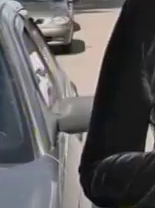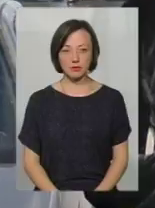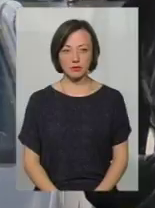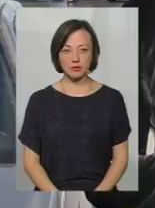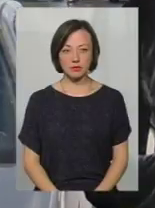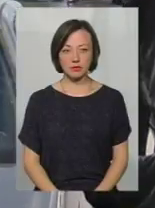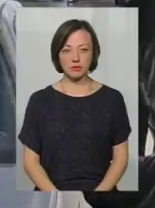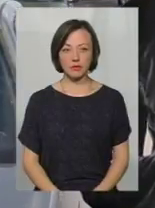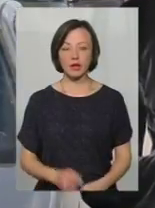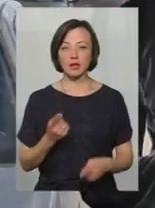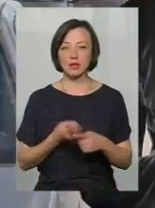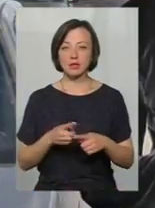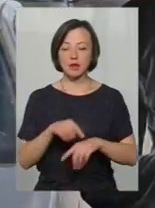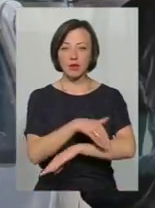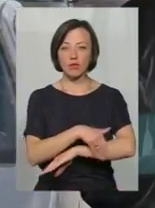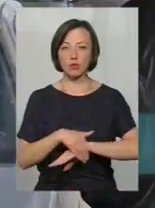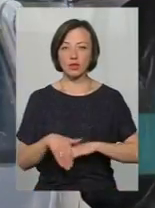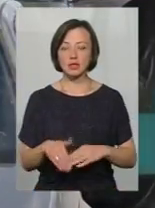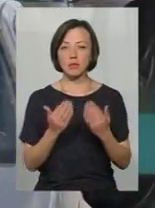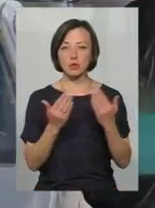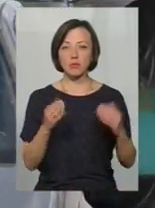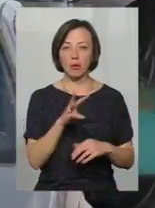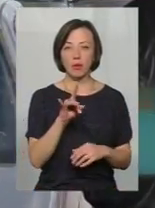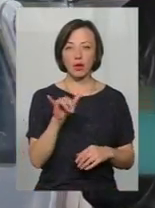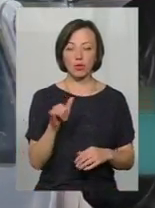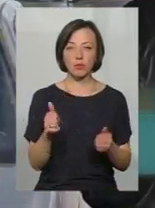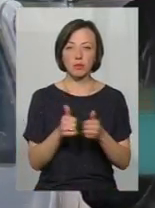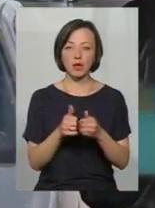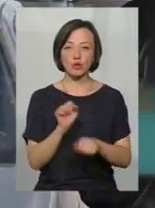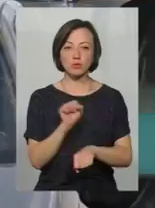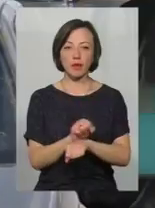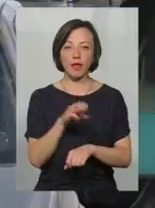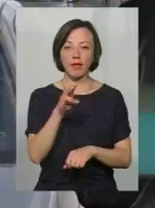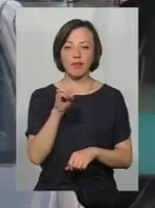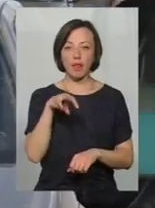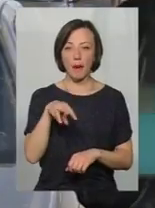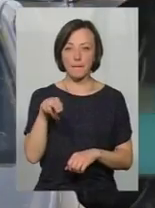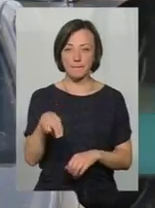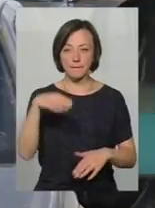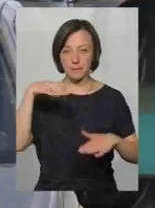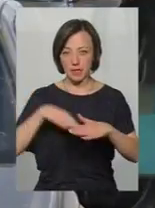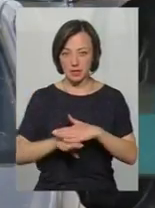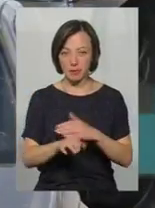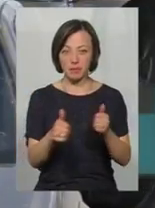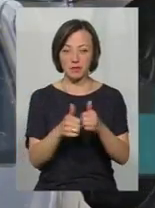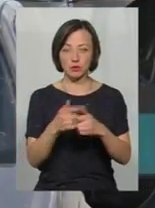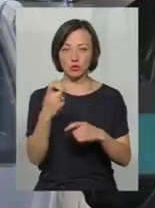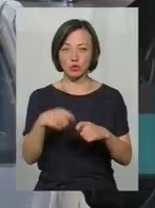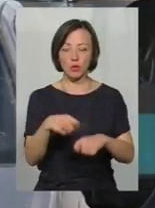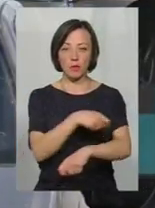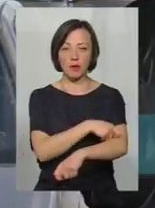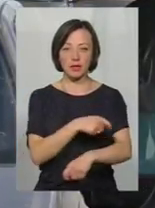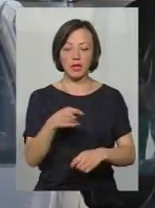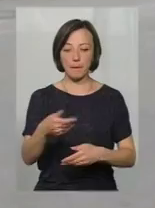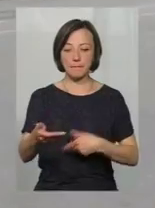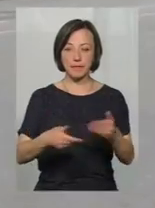Це вулиця проспект Миру у Хмельницькому. Біля зупинки Тамп є підземний пішохідний перехід. І за 100 метрів від неї нерегульований